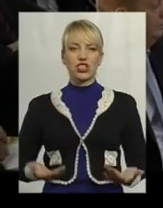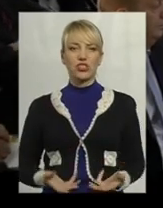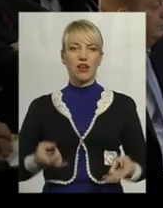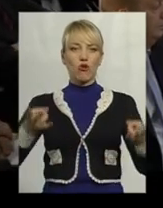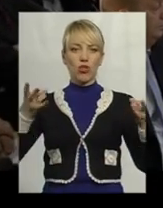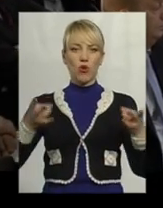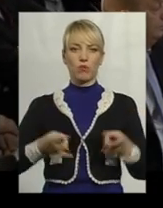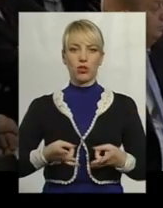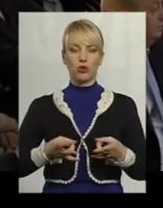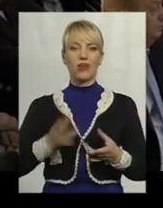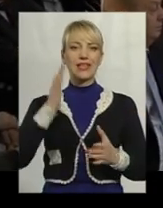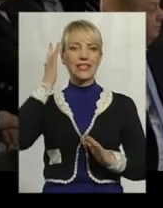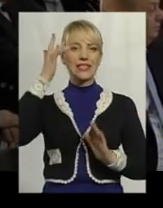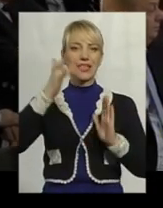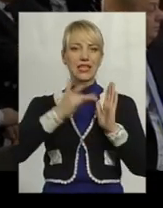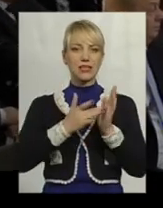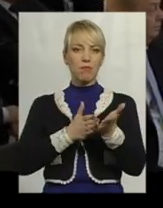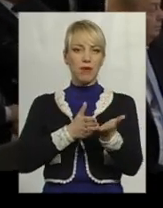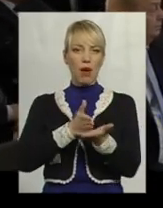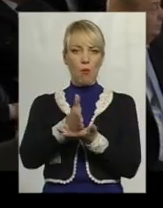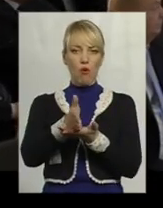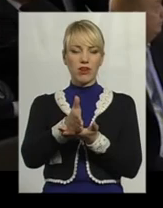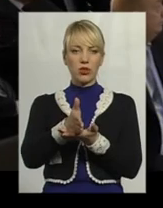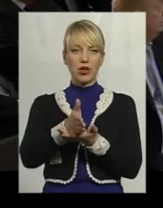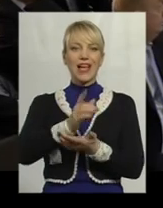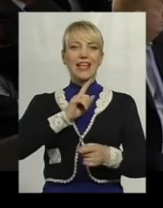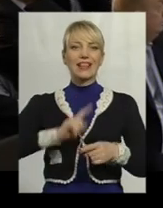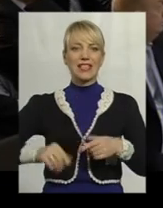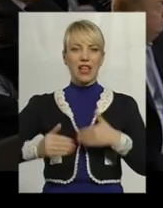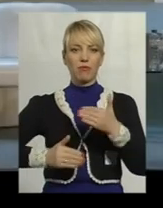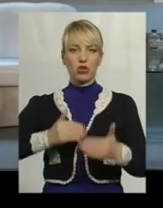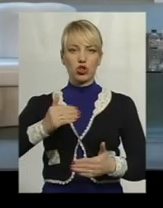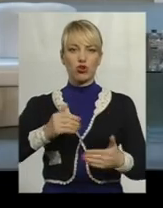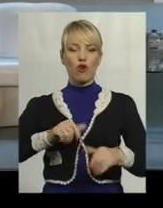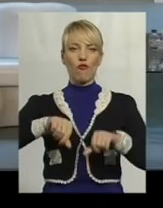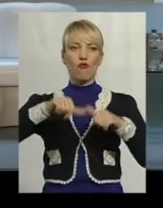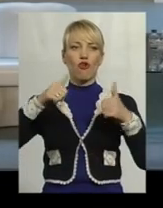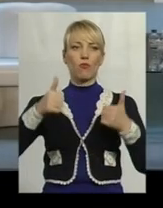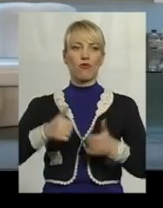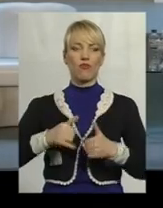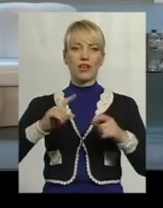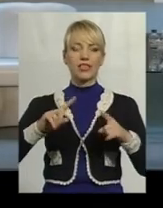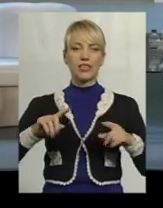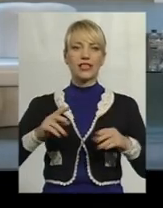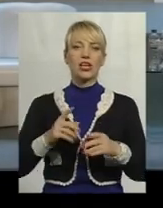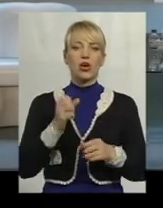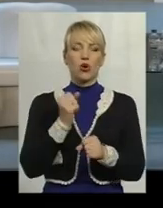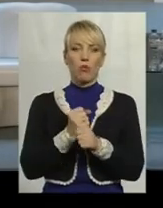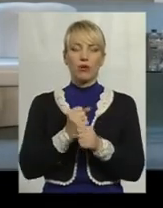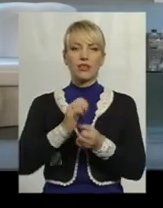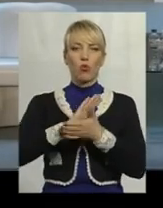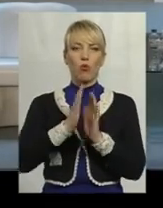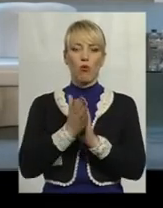цілеспрямовано, динамічно формувати сприятливі умови для розвідку підприємництва